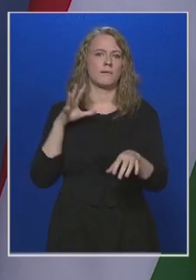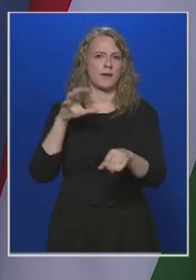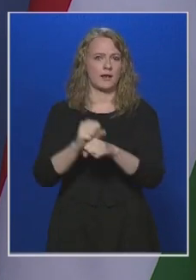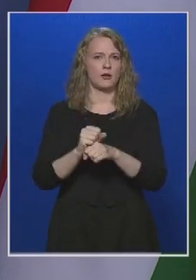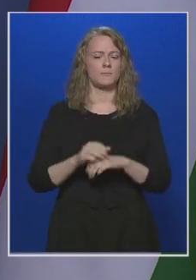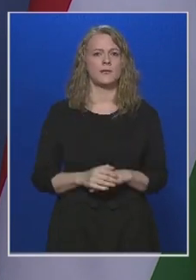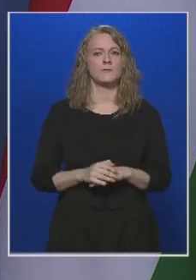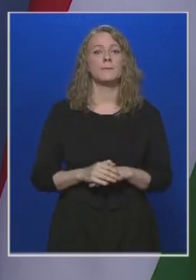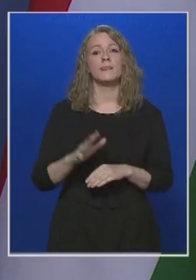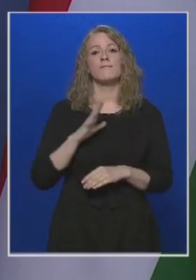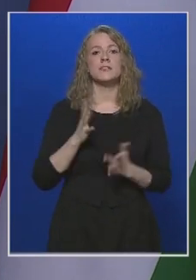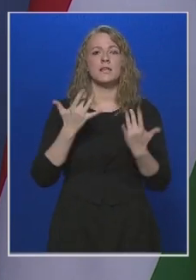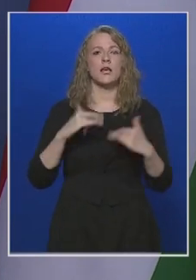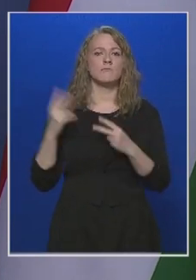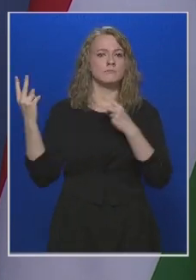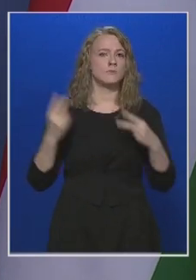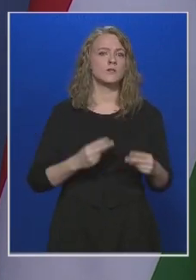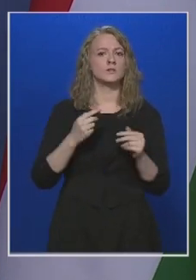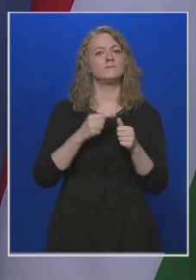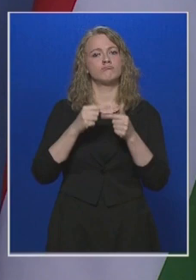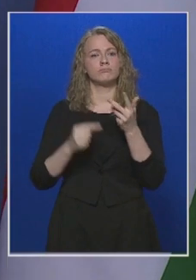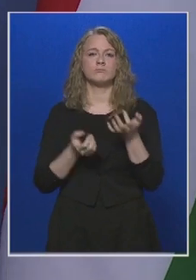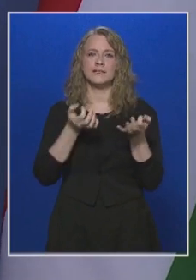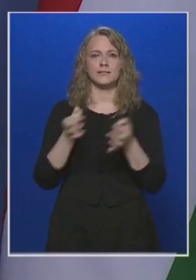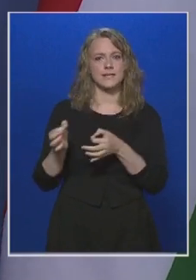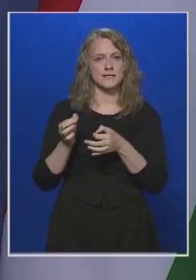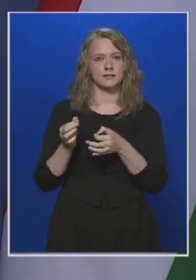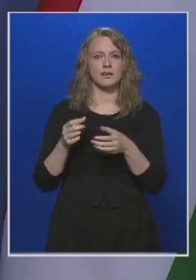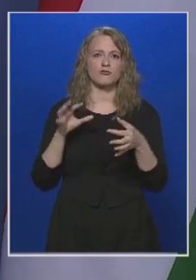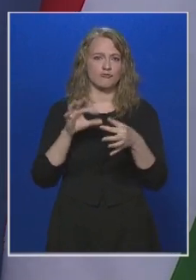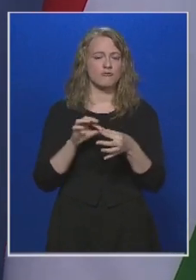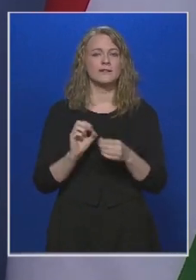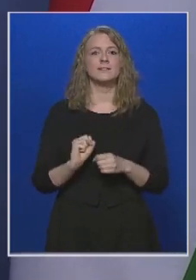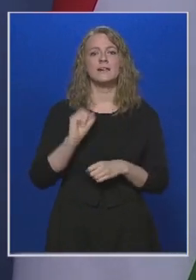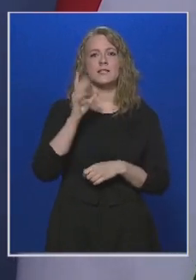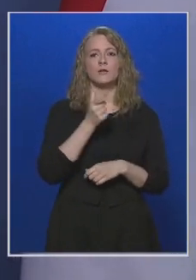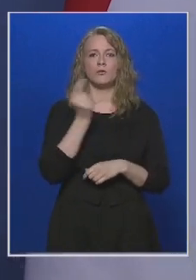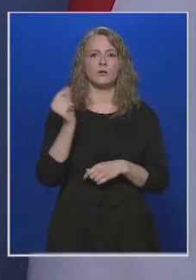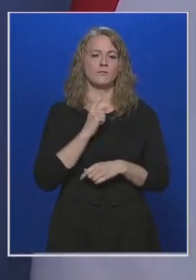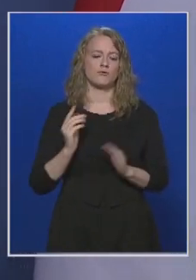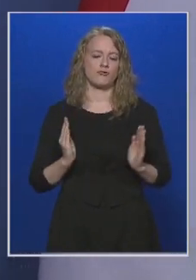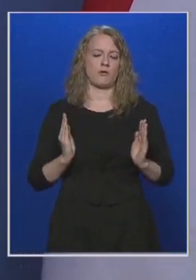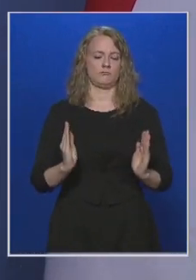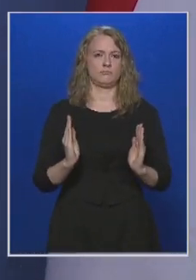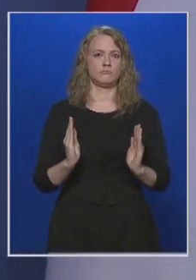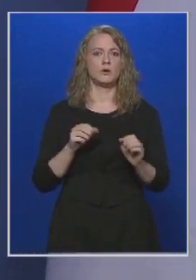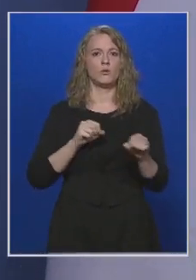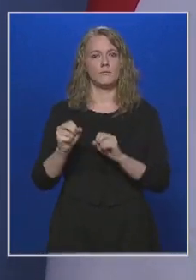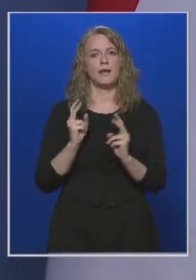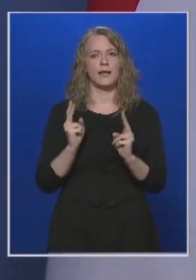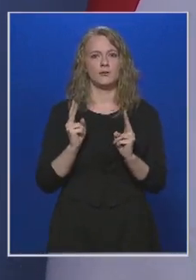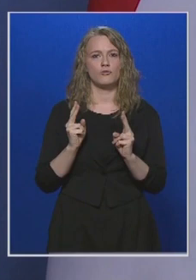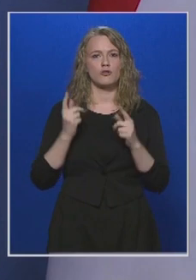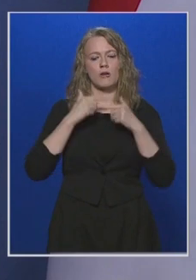A veszélyhelyzetben hozott intézkedésekre vonatkozóan, viszont 15 napra van csak a kormánynak lehetősége, hogy ezek